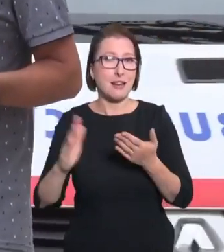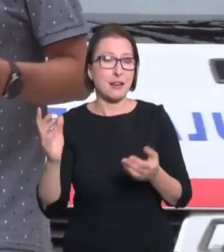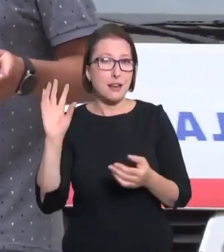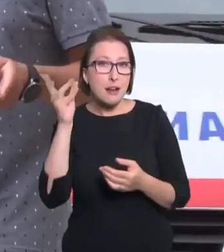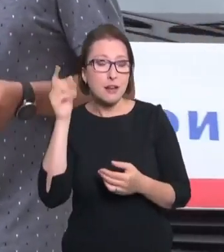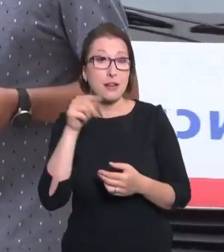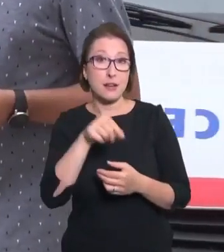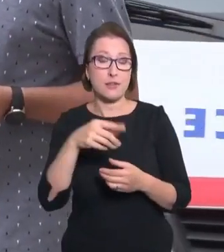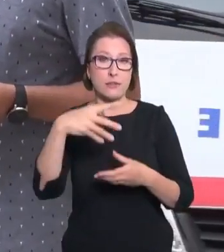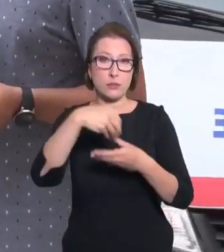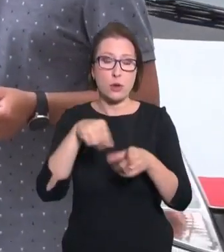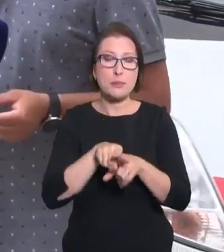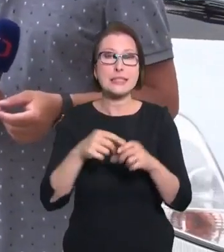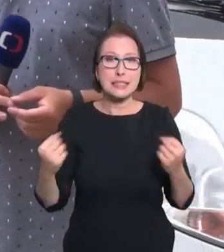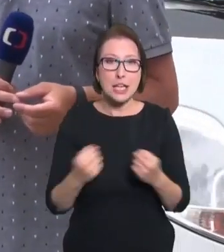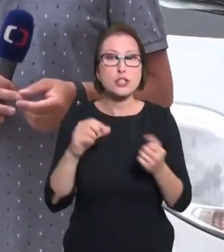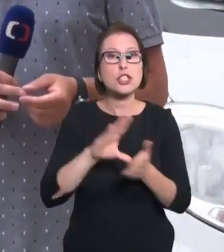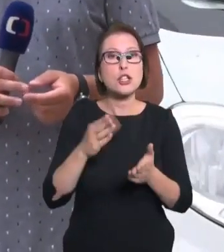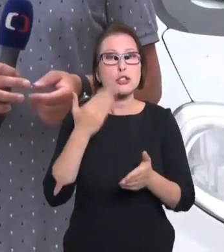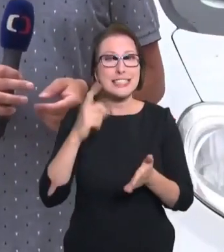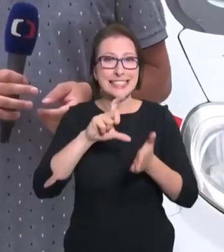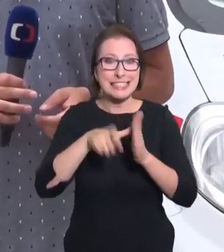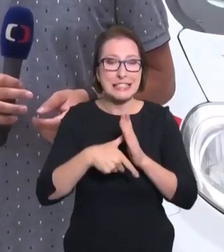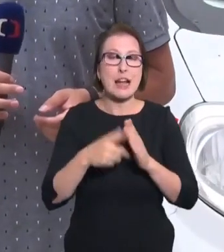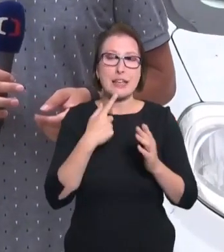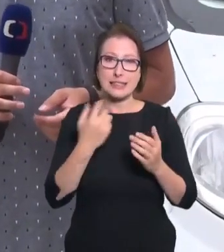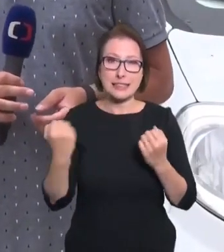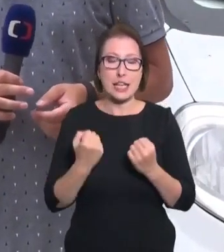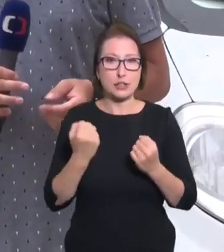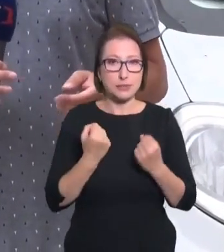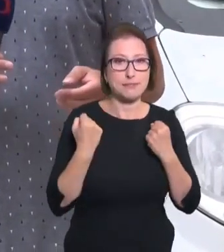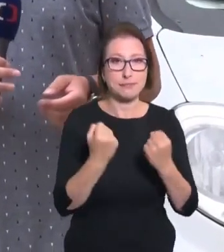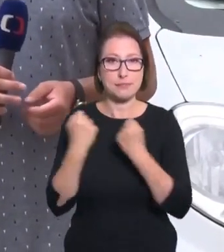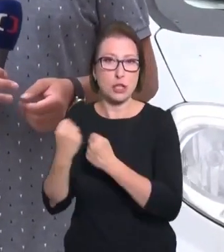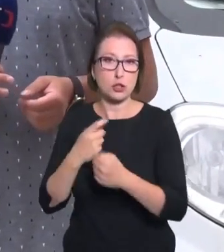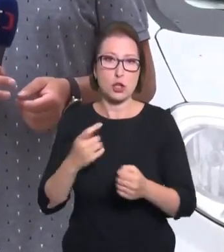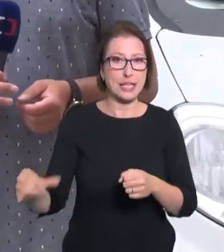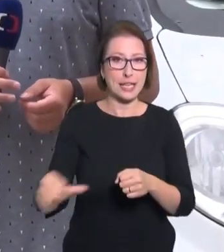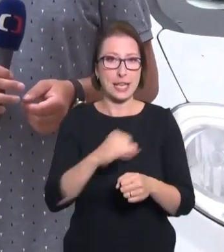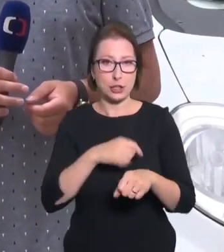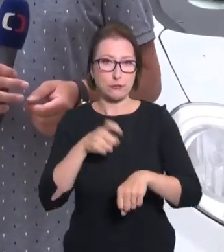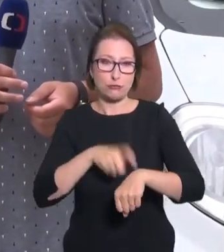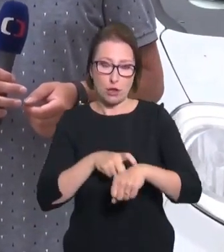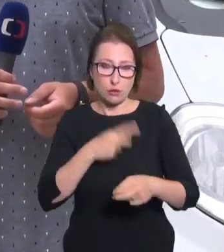posílit své výjezdové stanoviště tak, aby zachoval dojezdové časy sanitek. Jana Vrátil, Česká televize Čáslav.